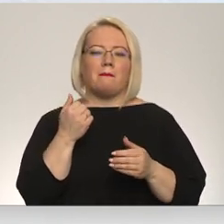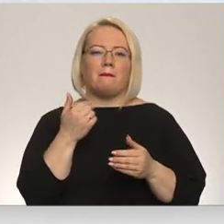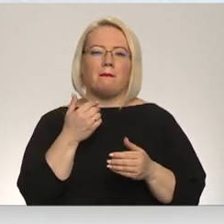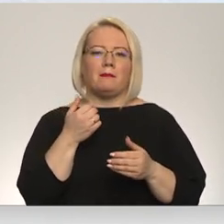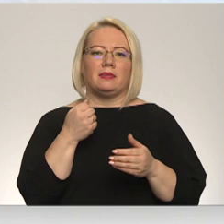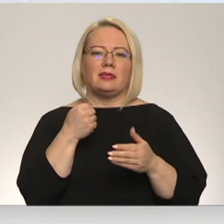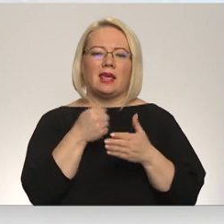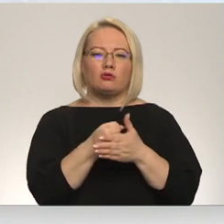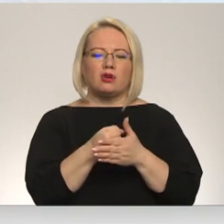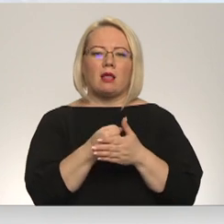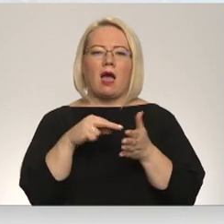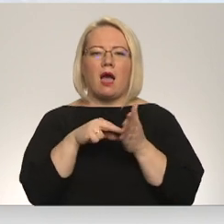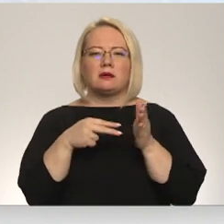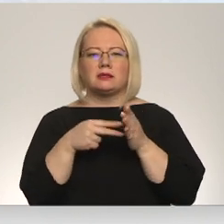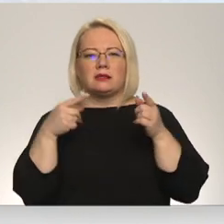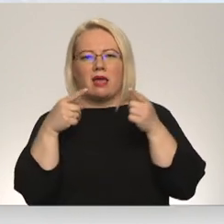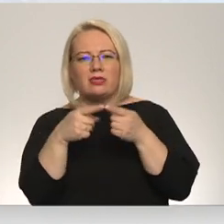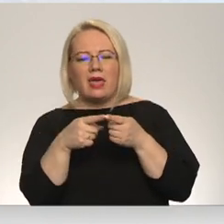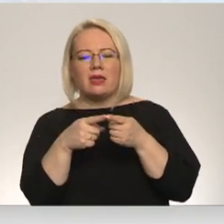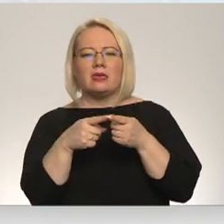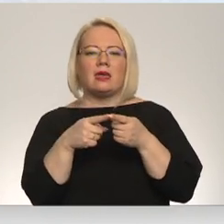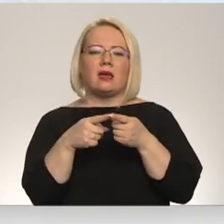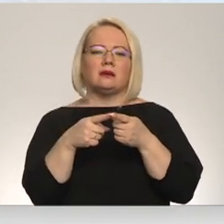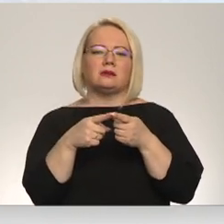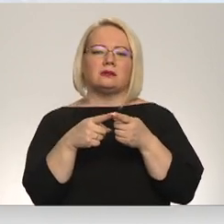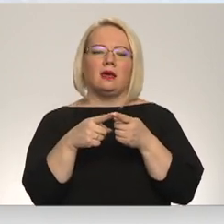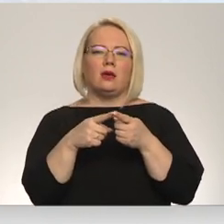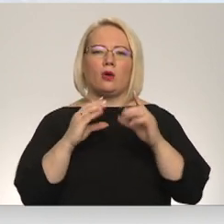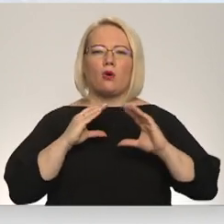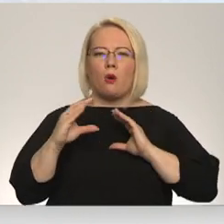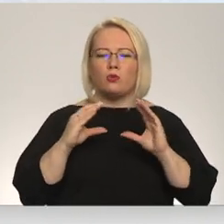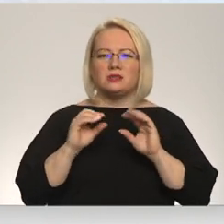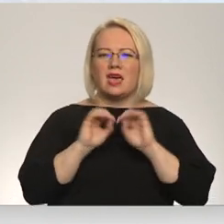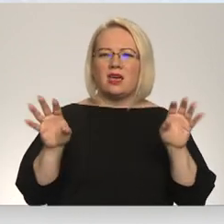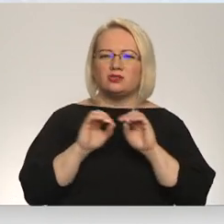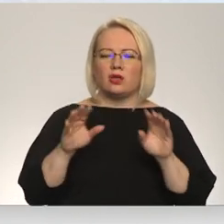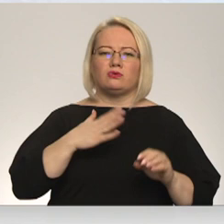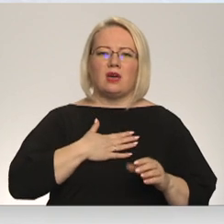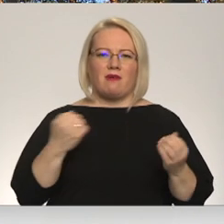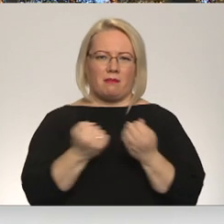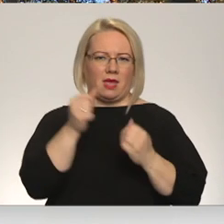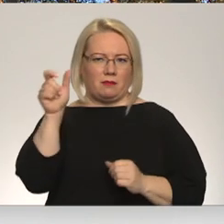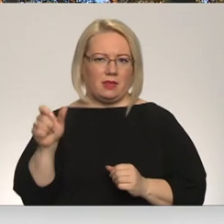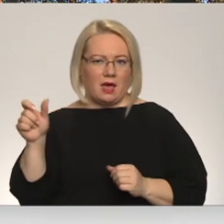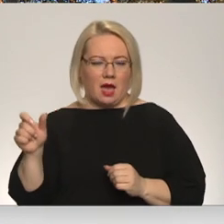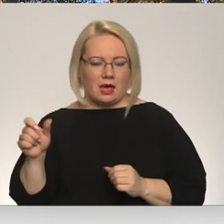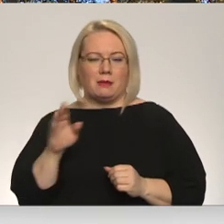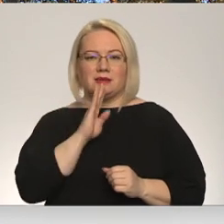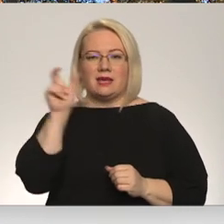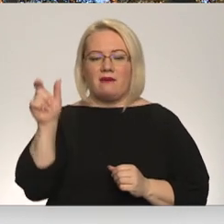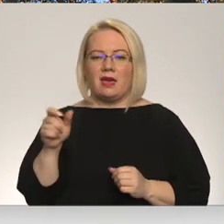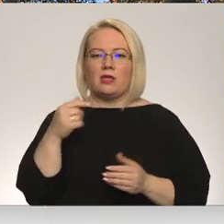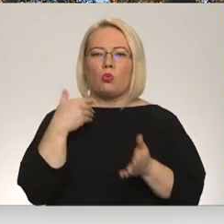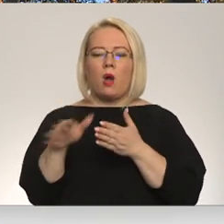stratēģijas nokomunicēšanu saviem darbiniekiem. Stašāna arī noraida